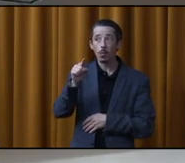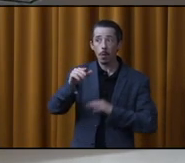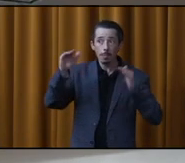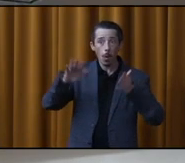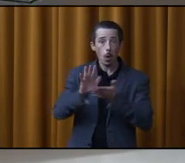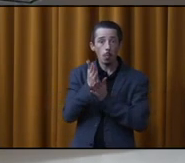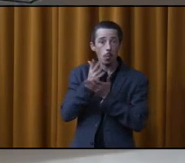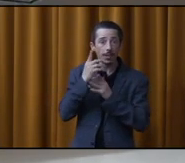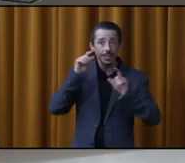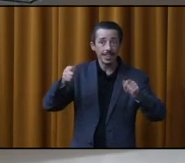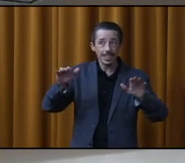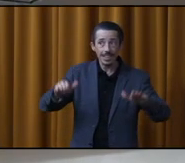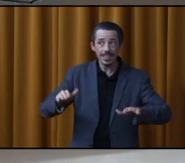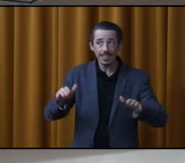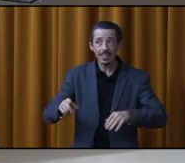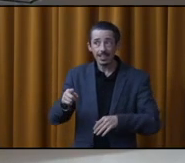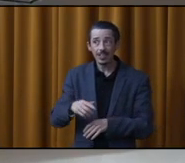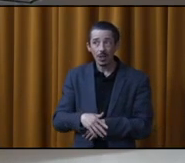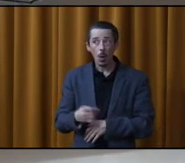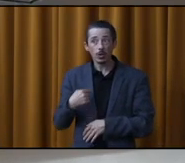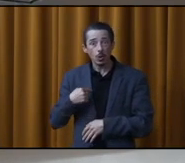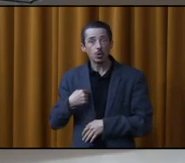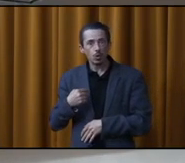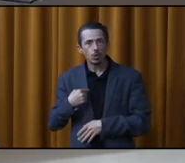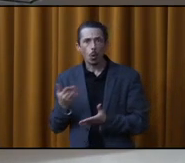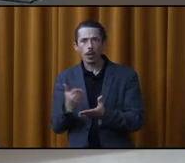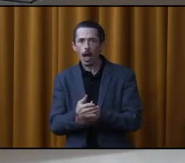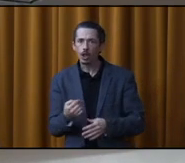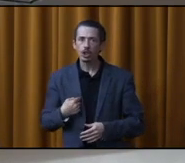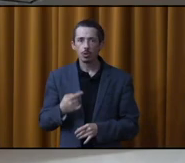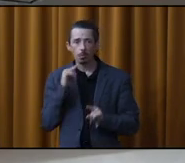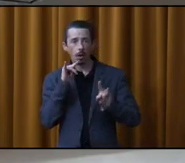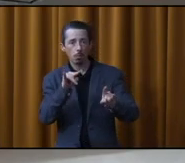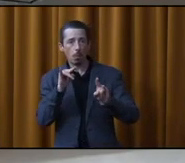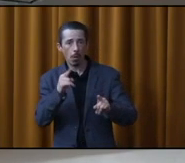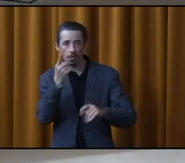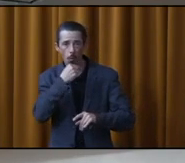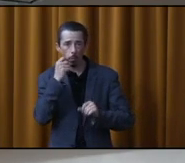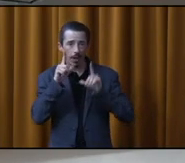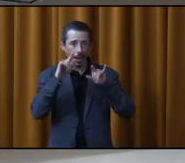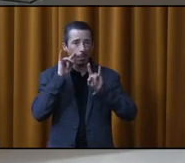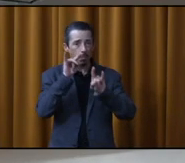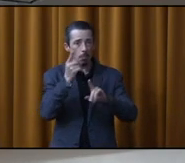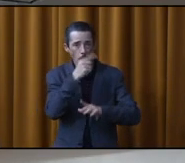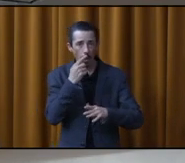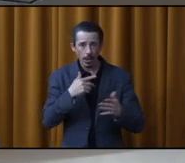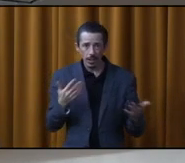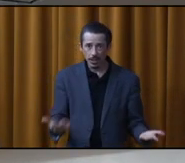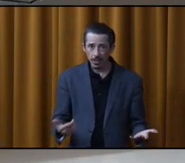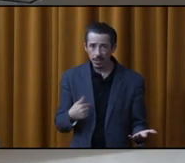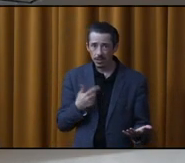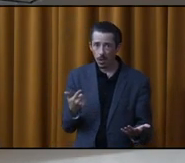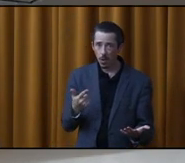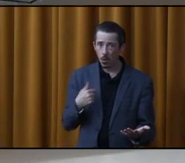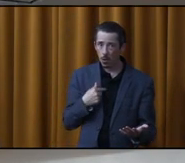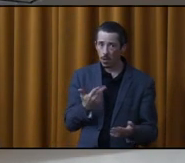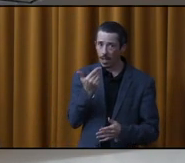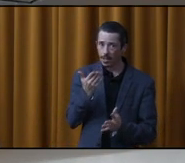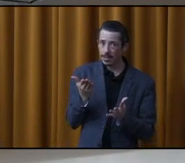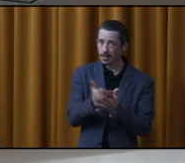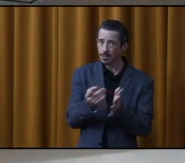faudrait que tu baisses ça ». Tu es sûr que c'est nous autres et il rit de nous autres en pleine figure. Moi, j'ai fait 13 interventions.